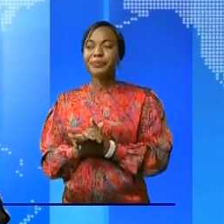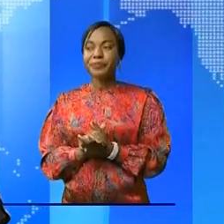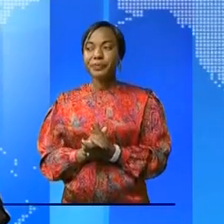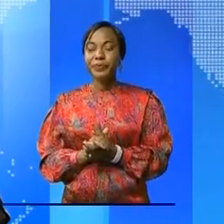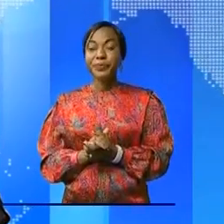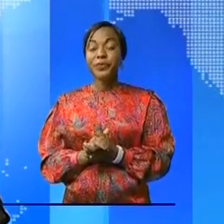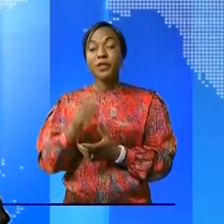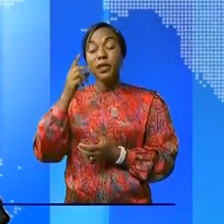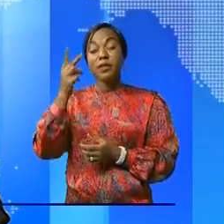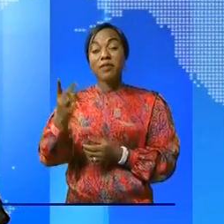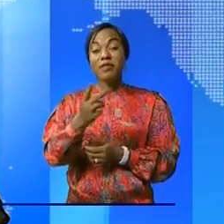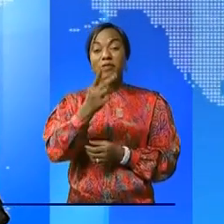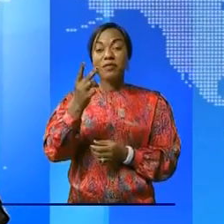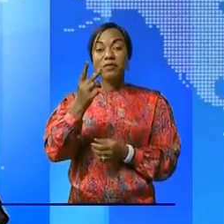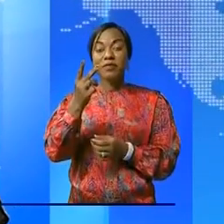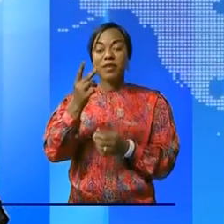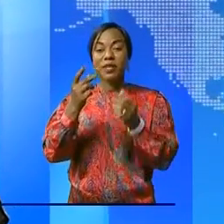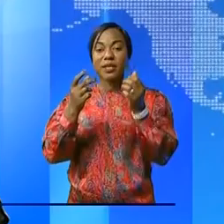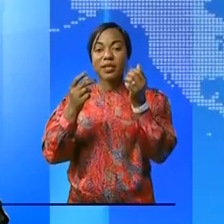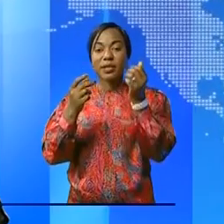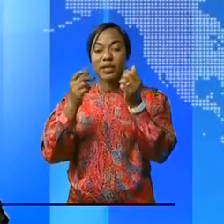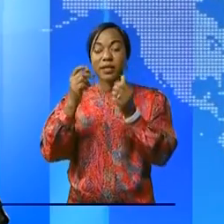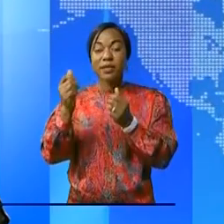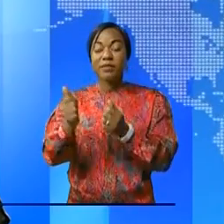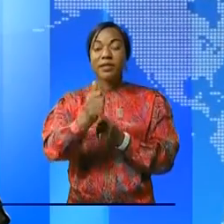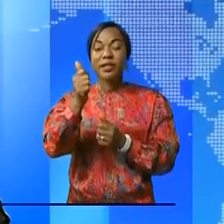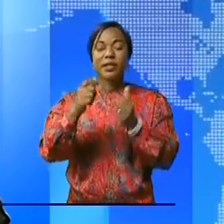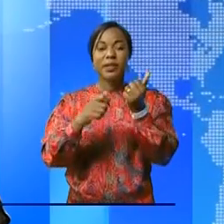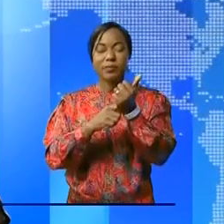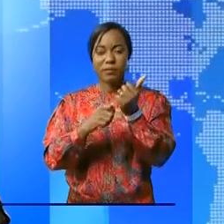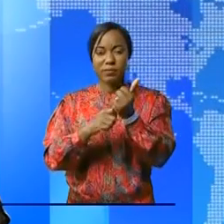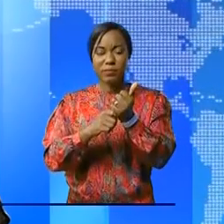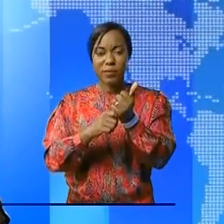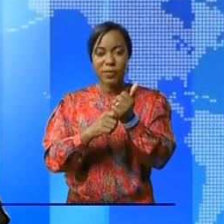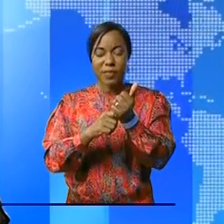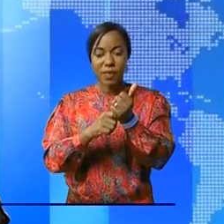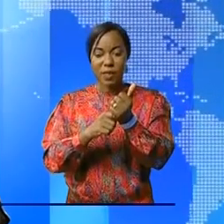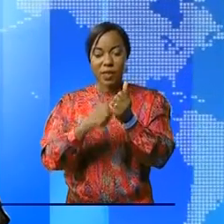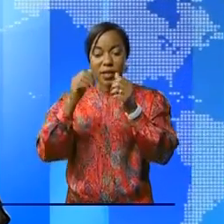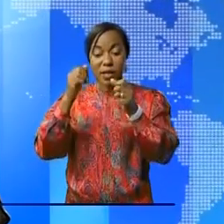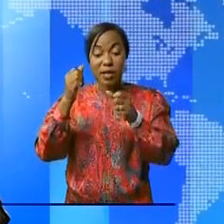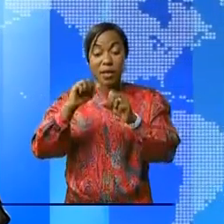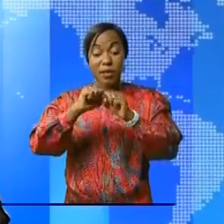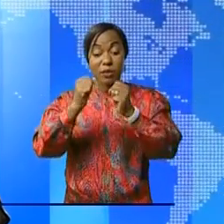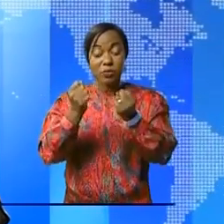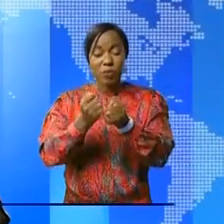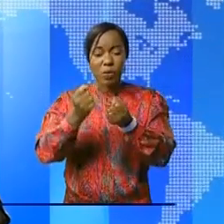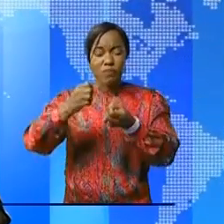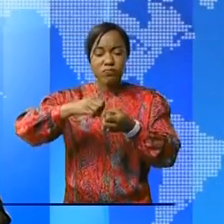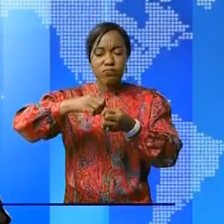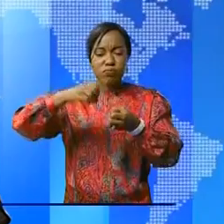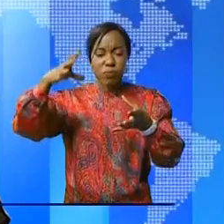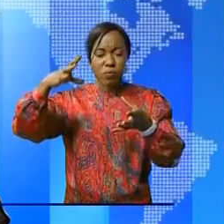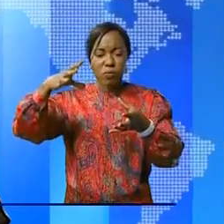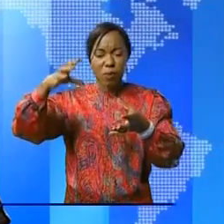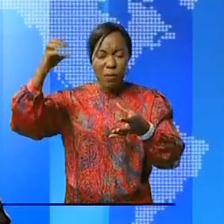Et puis, 21 agents d'Afri-Dex, victimes des explosifs dans le mine Alikasi, ont été honorés.